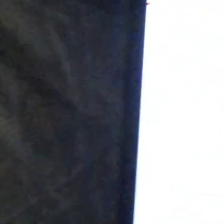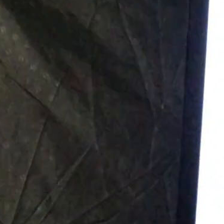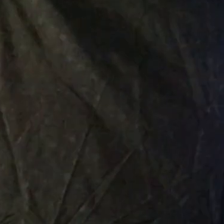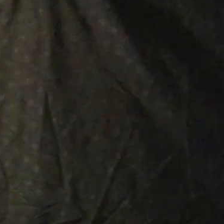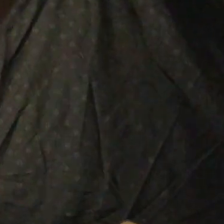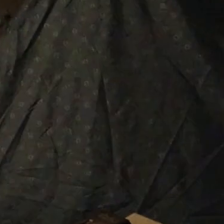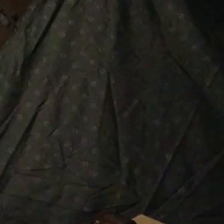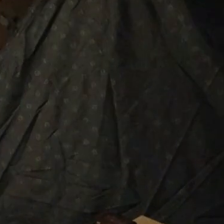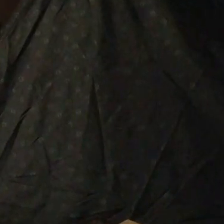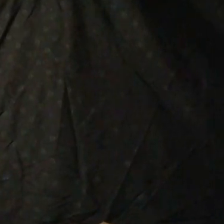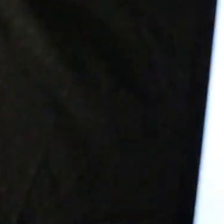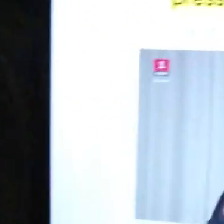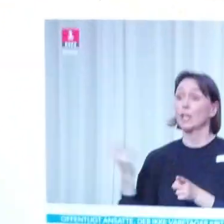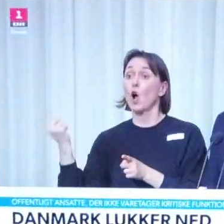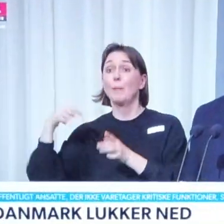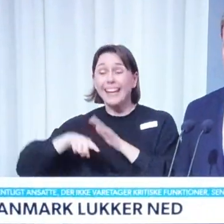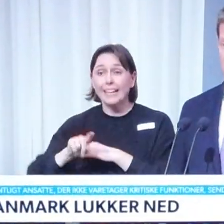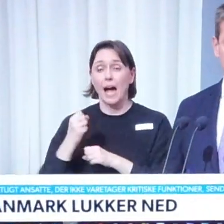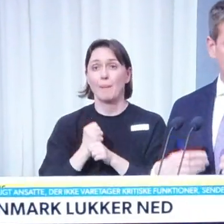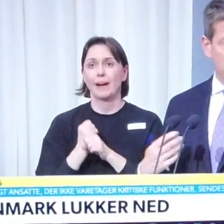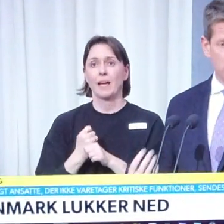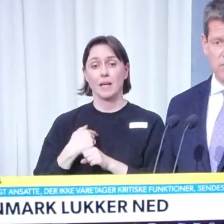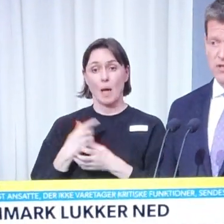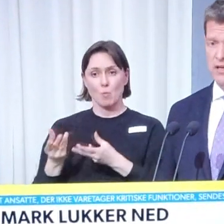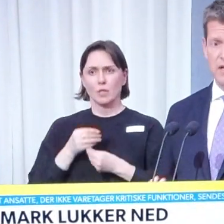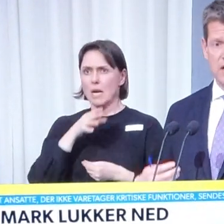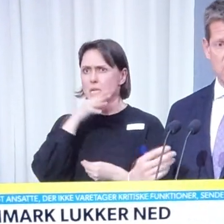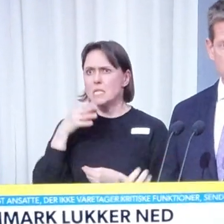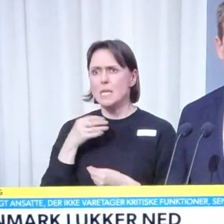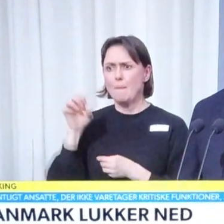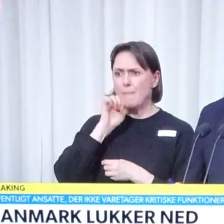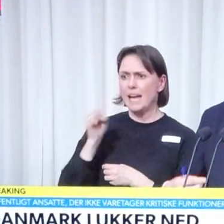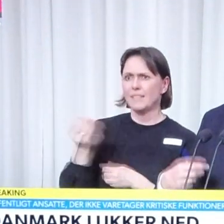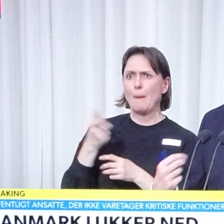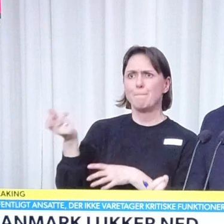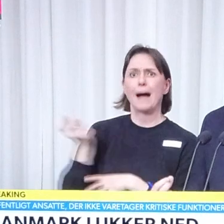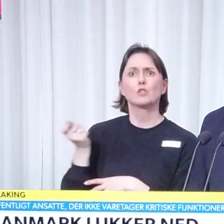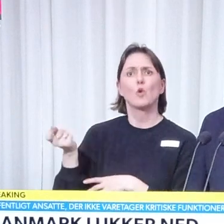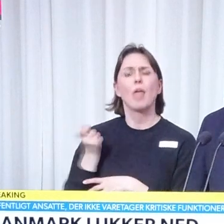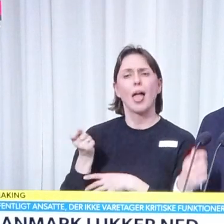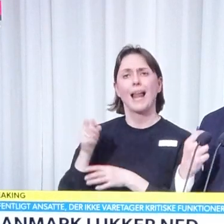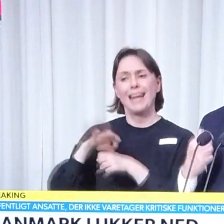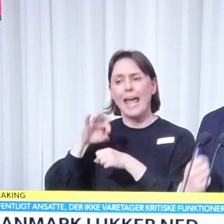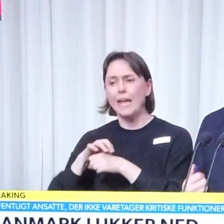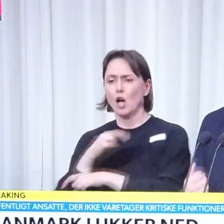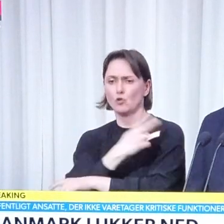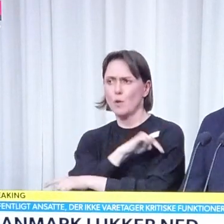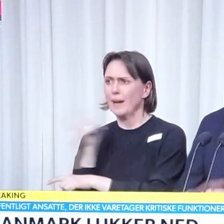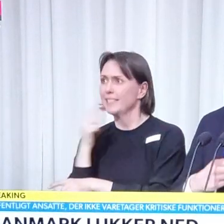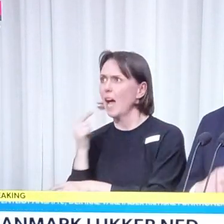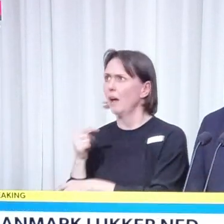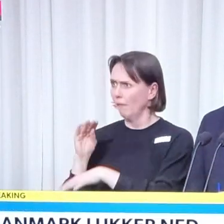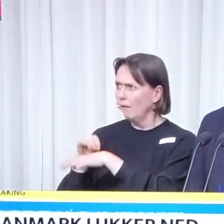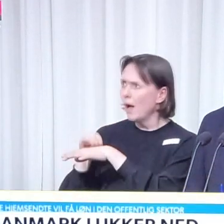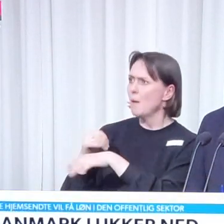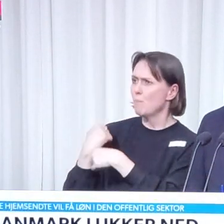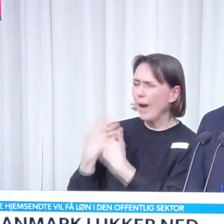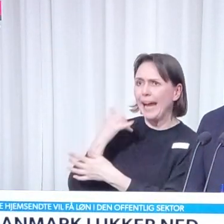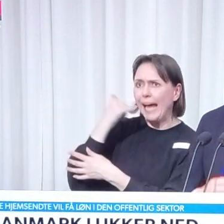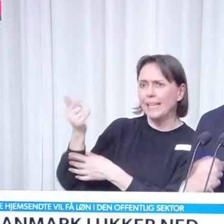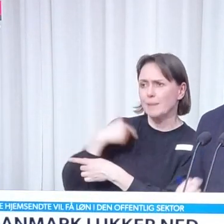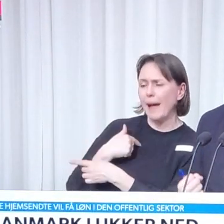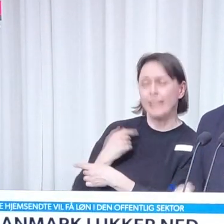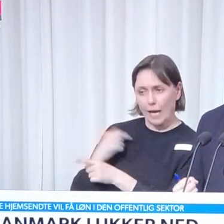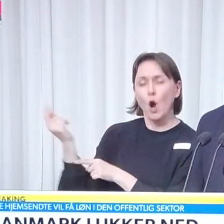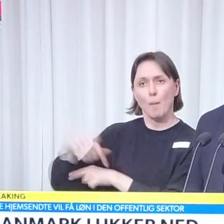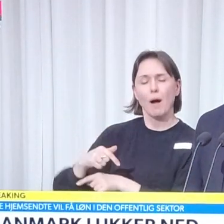pressemoder. får rigtig mange læger fra pensionerede, læger og sygeplejersker og andre, som siger... Så kan jeg jo lige tage mig et glas poler mere. Og der